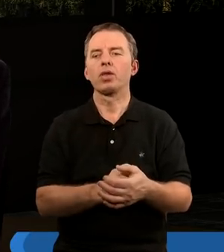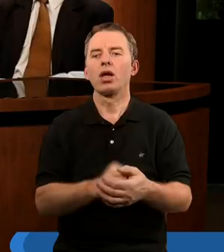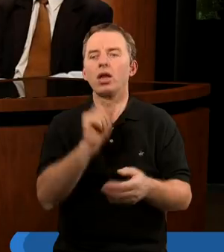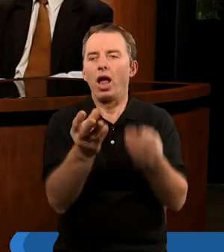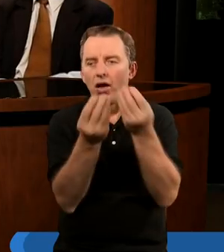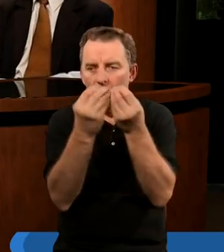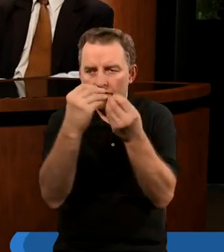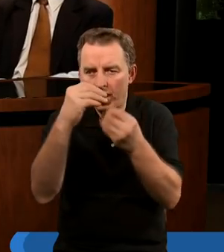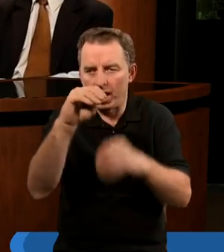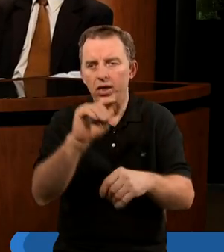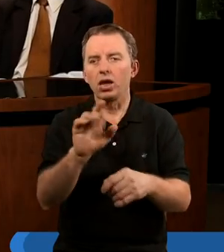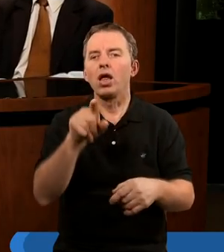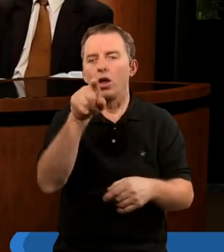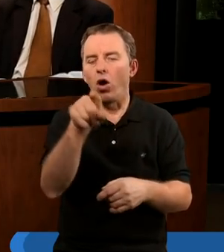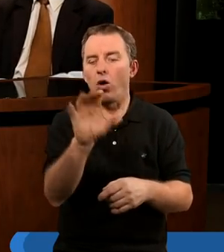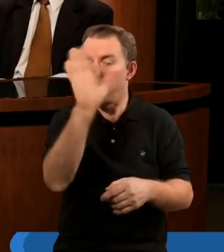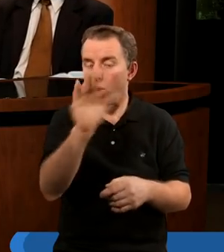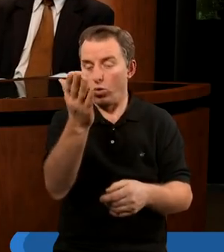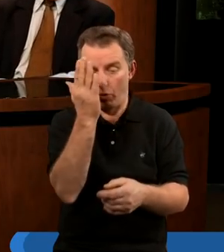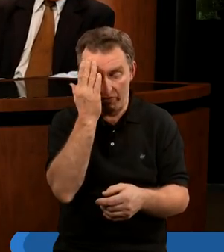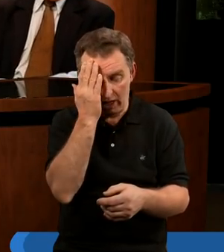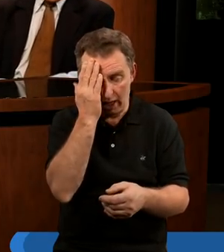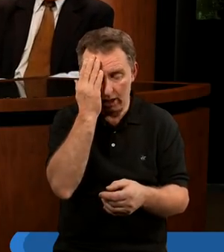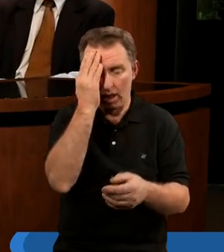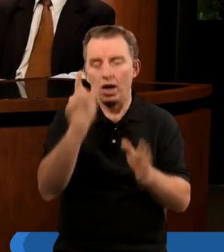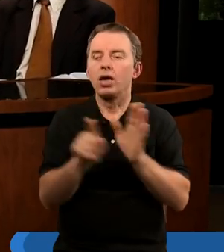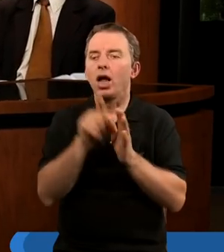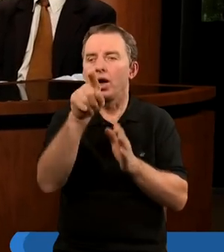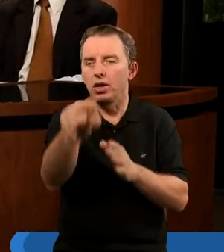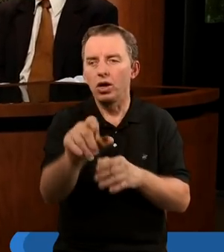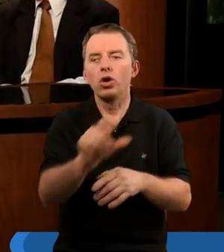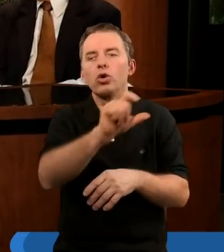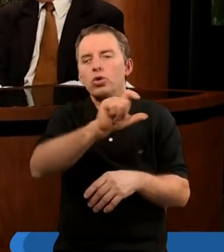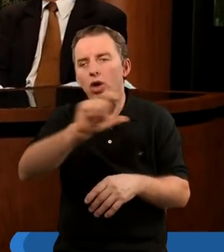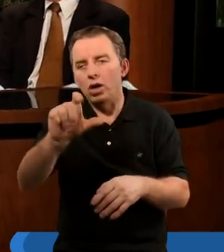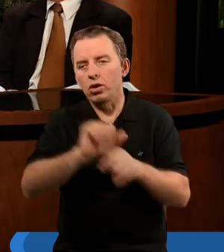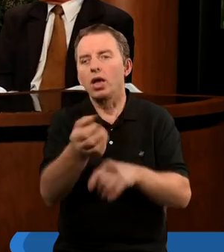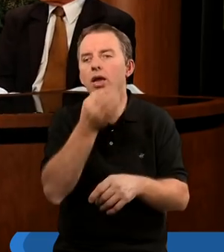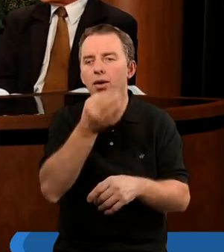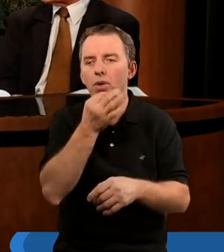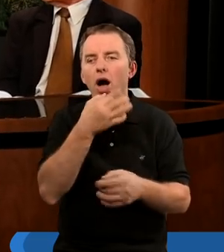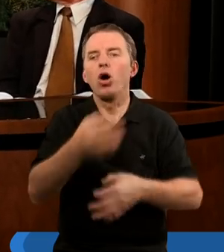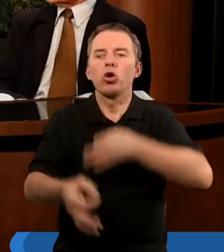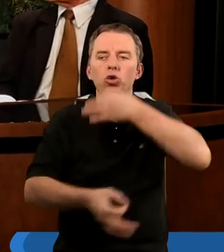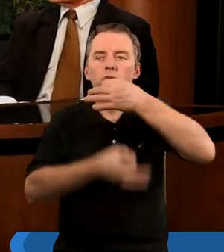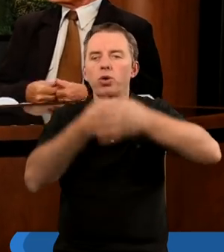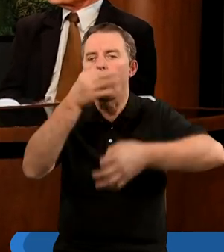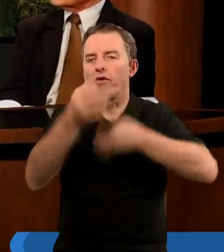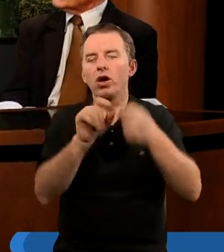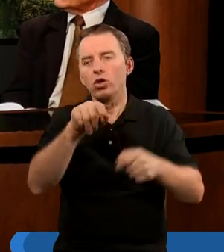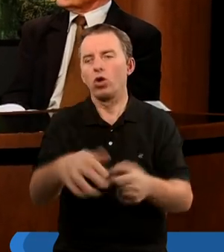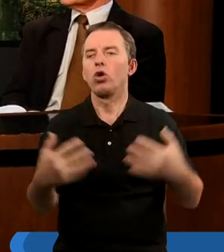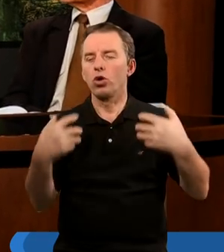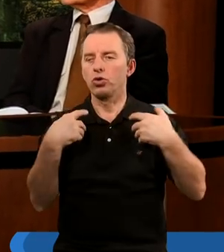one najwięcej o Nim wiedzą. I dlatego dla nich czasu jest za mało, aby wyśpiewać to, co